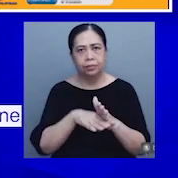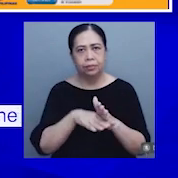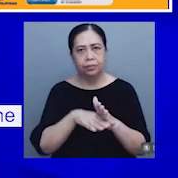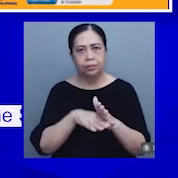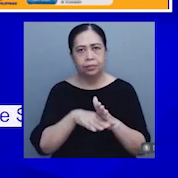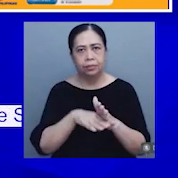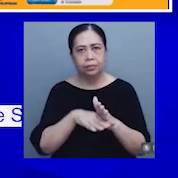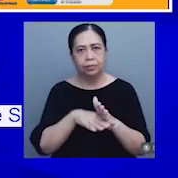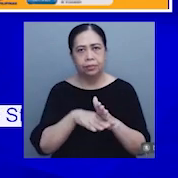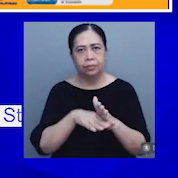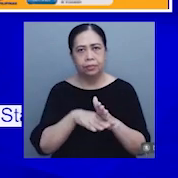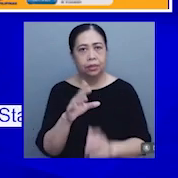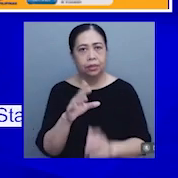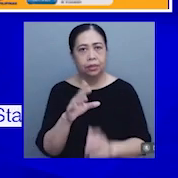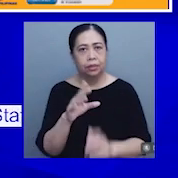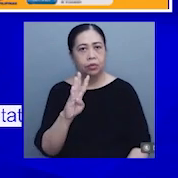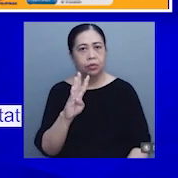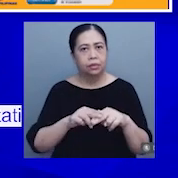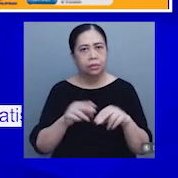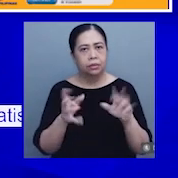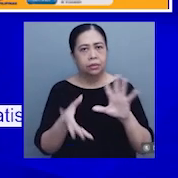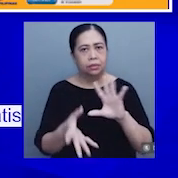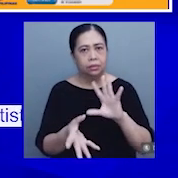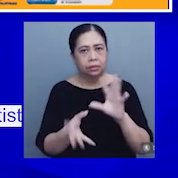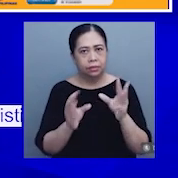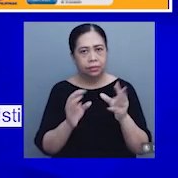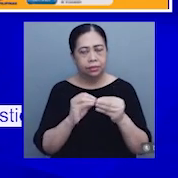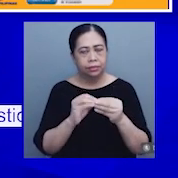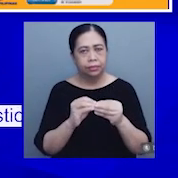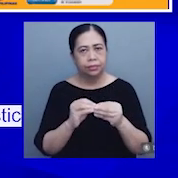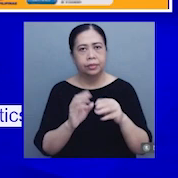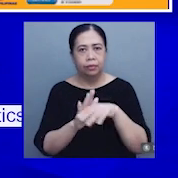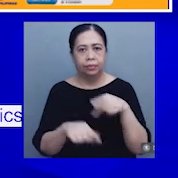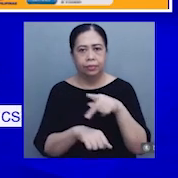na pagtaas ng pangkalatang inflasyon sa bansa.